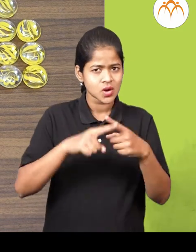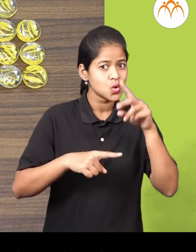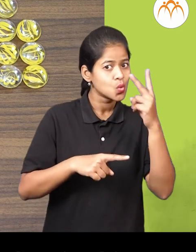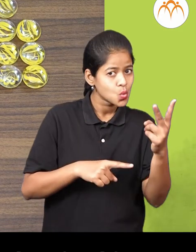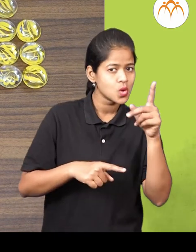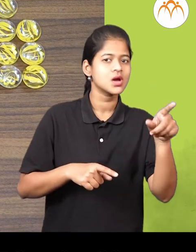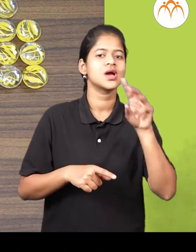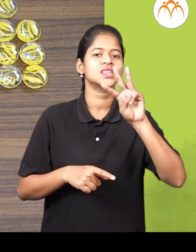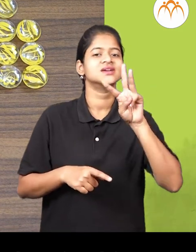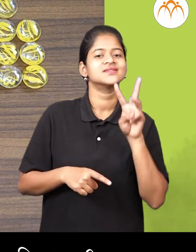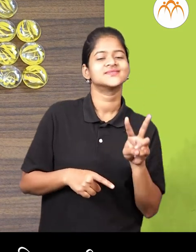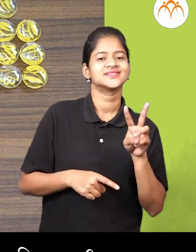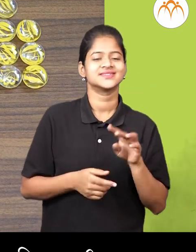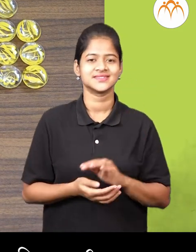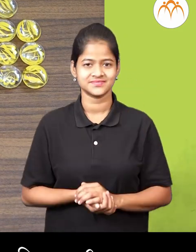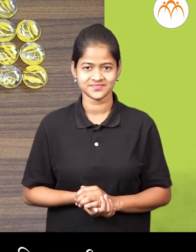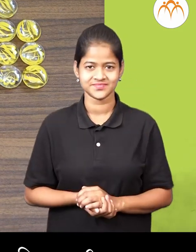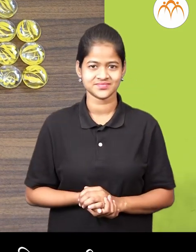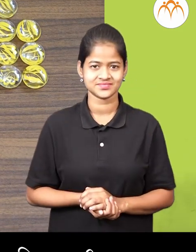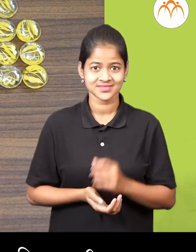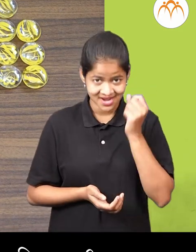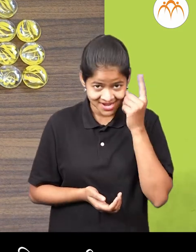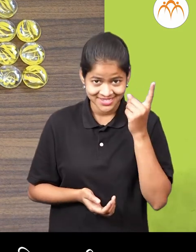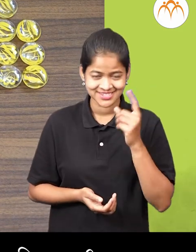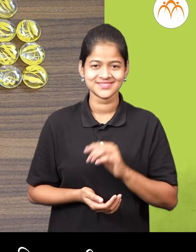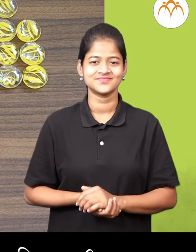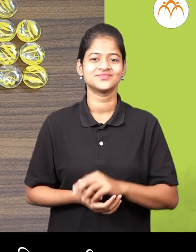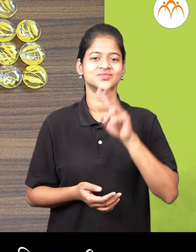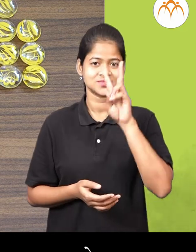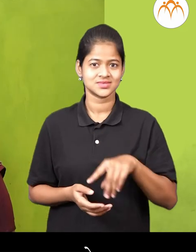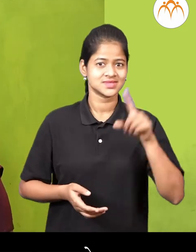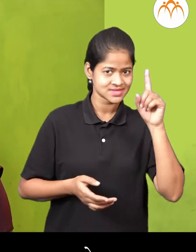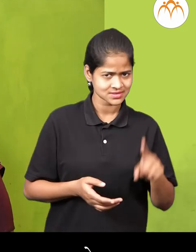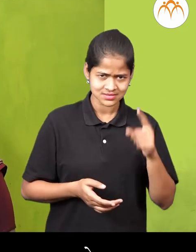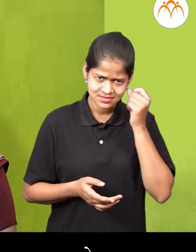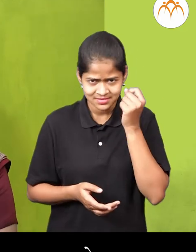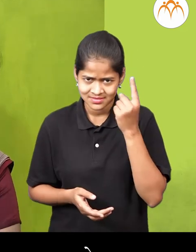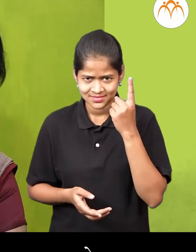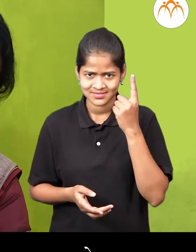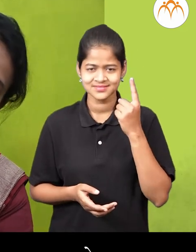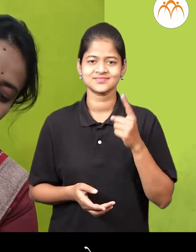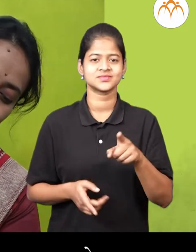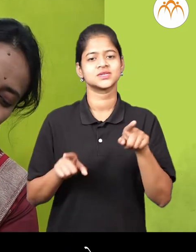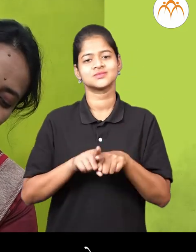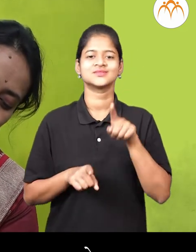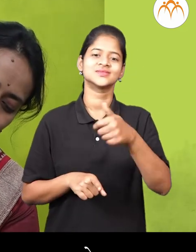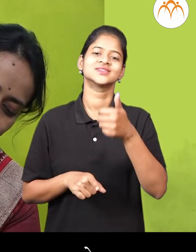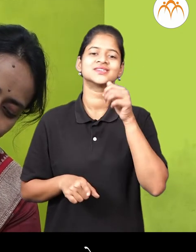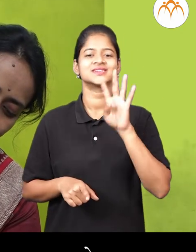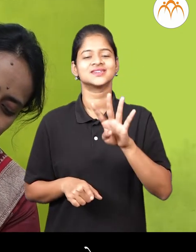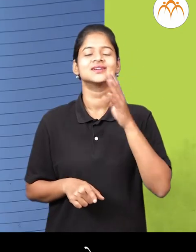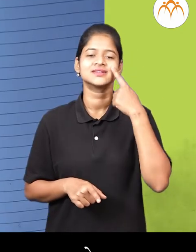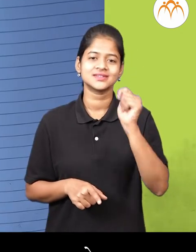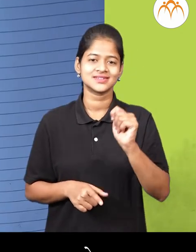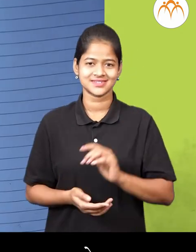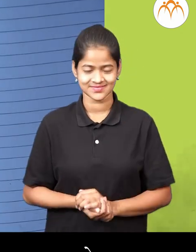32 तुम्हाला कललेका नीट दशक आणी एकक आता तुम्हाला मी तसद 67 सकरून दाखोते